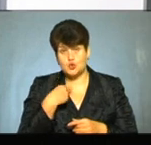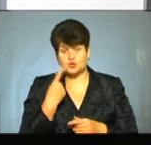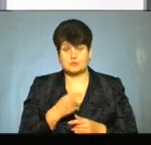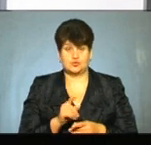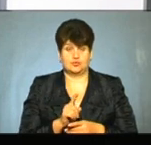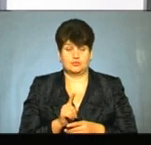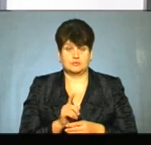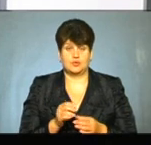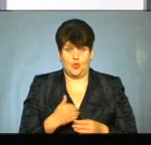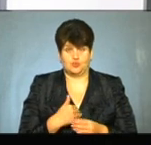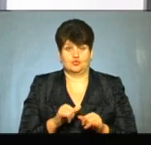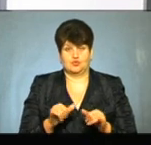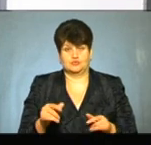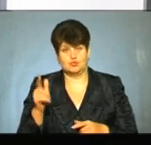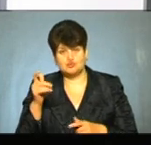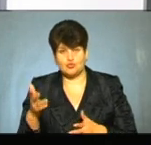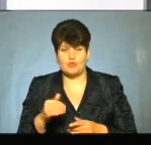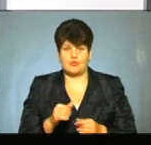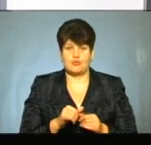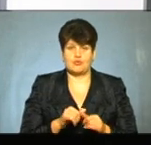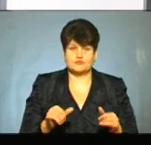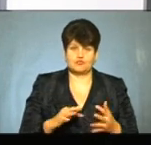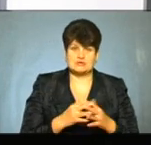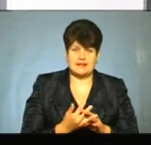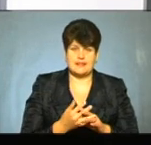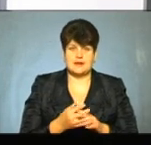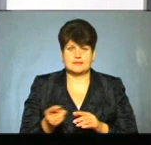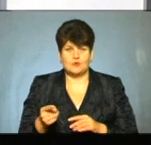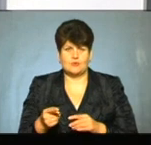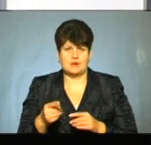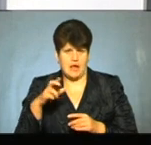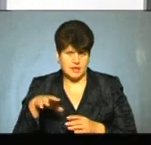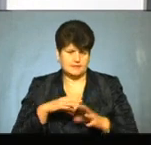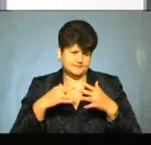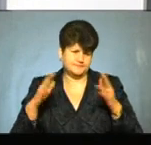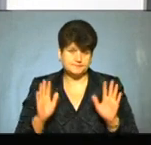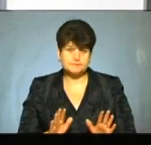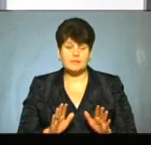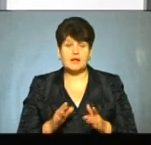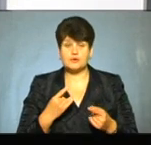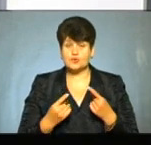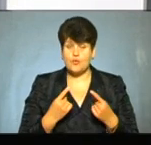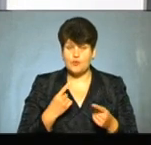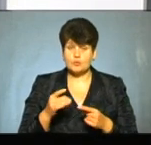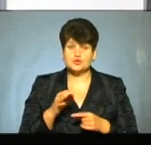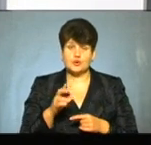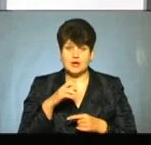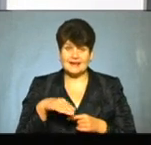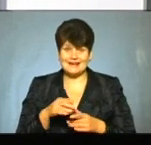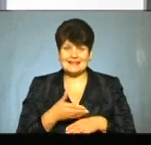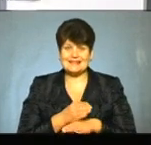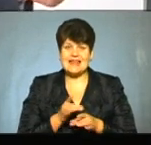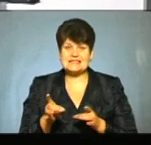якогось там стабілу. Вони хочуть розвитку Чорткова, хочуть якось села, там, країни, Тернополь і так далі. Але, якщо ми говоримо, що країна